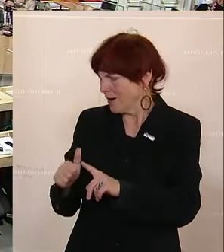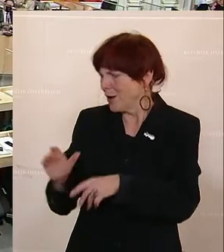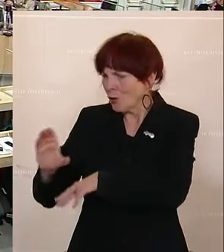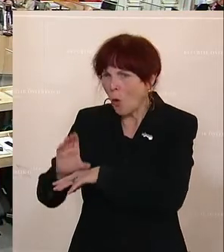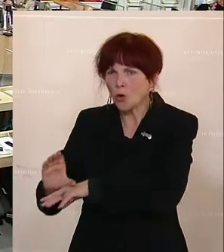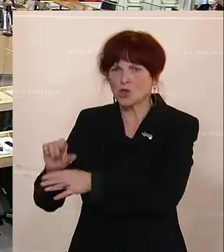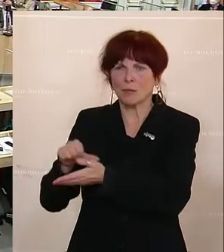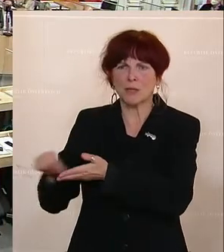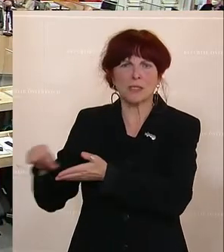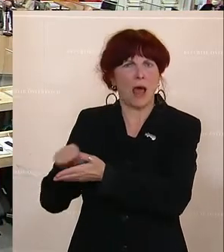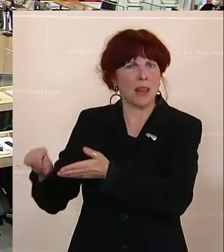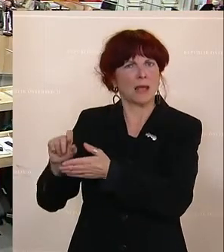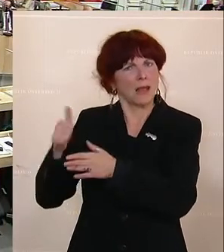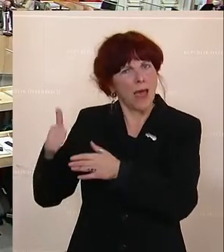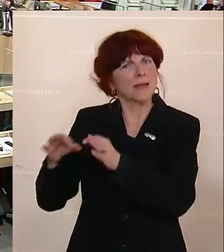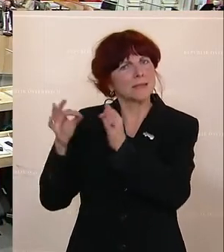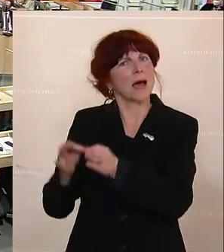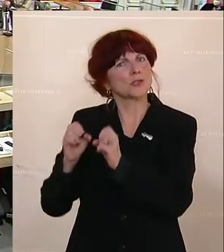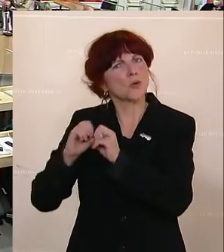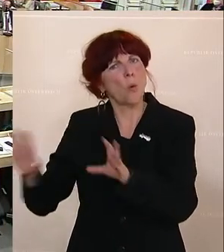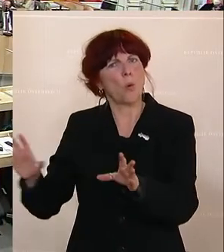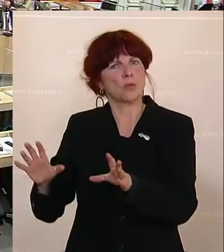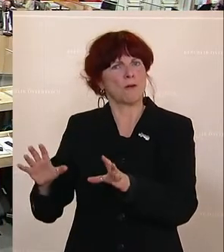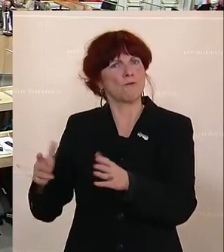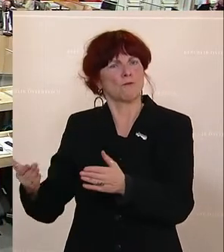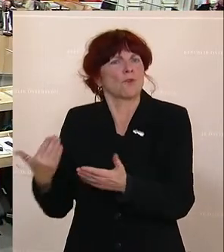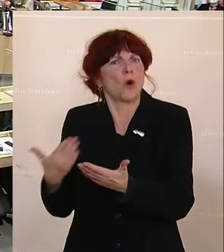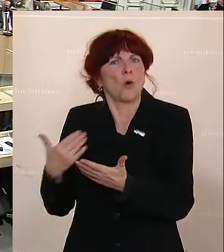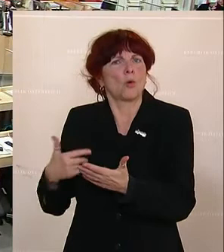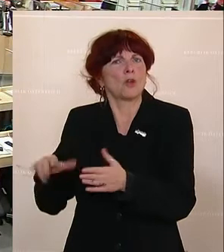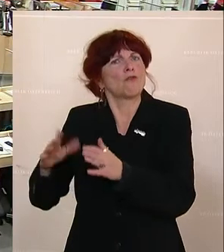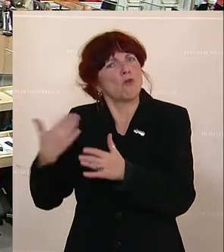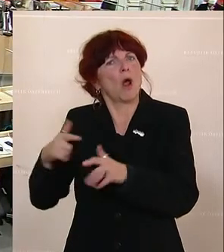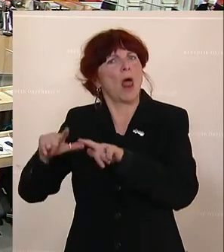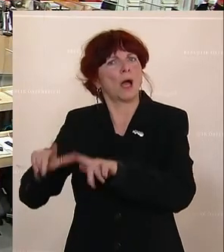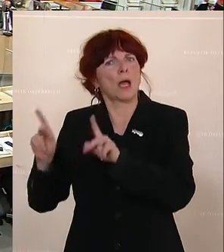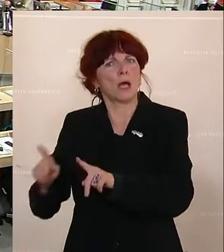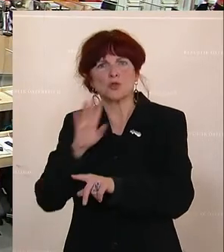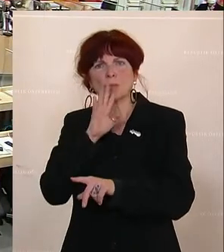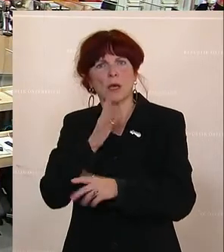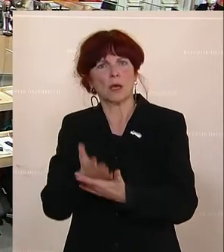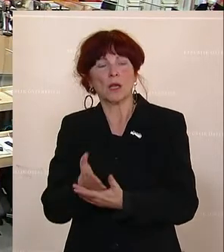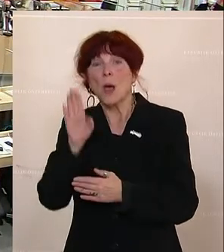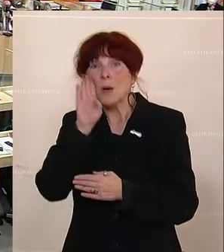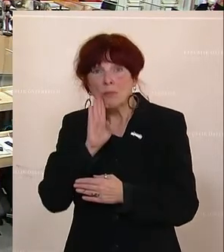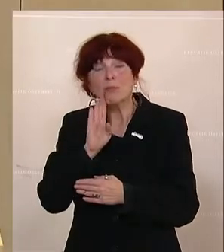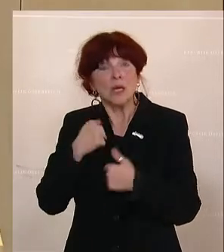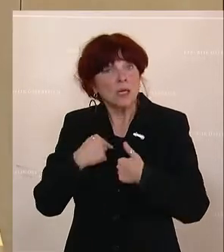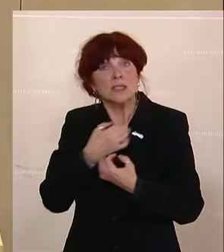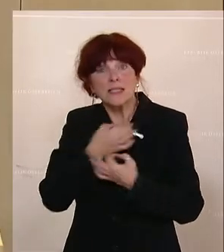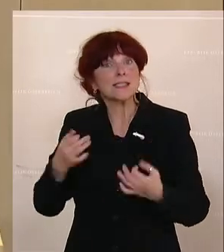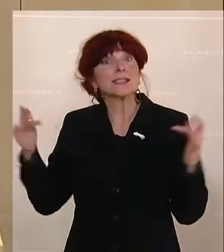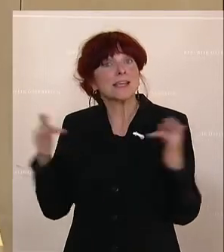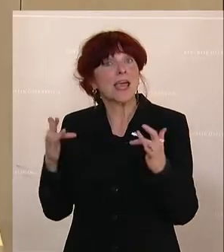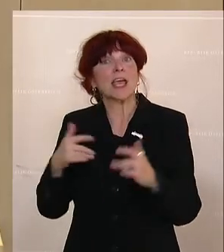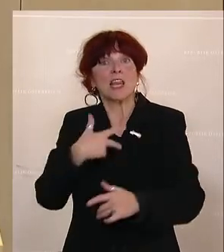Impfen, Impfen, Impfen. Ich habe nichts gegen die Impfung. Aber hören Sie auf damit, das so darzustellen, dass es der einzige Weg ist. Ich darf nur